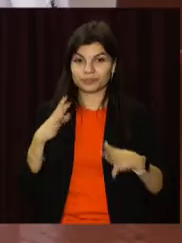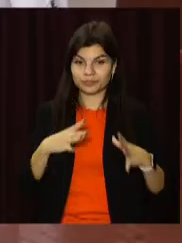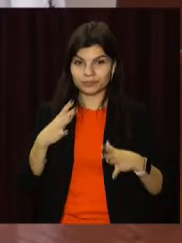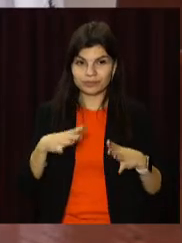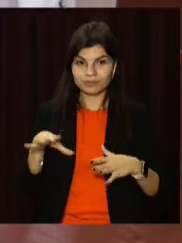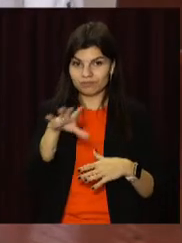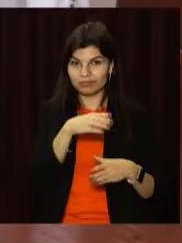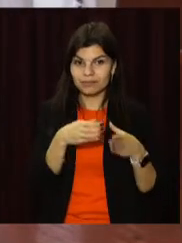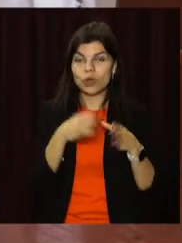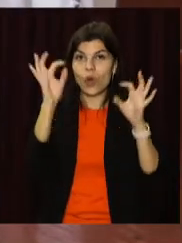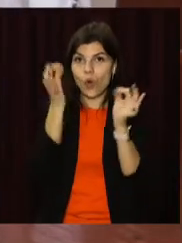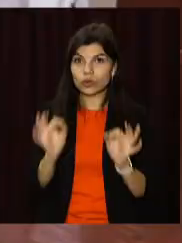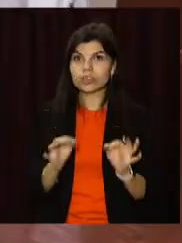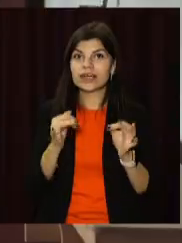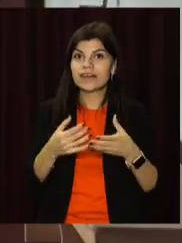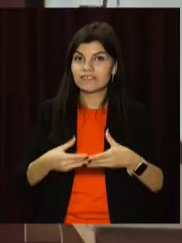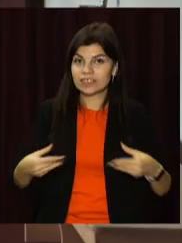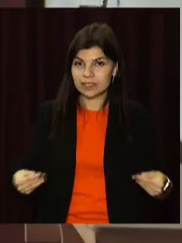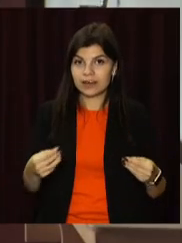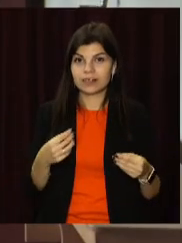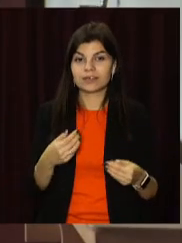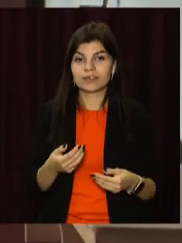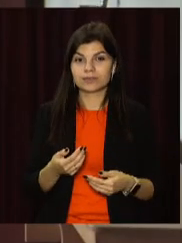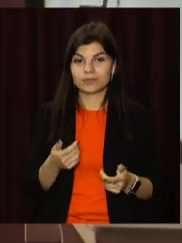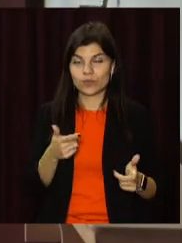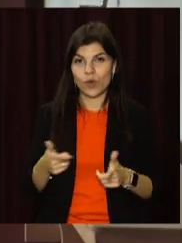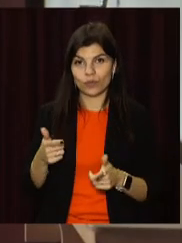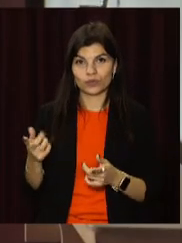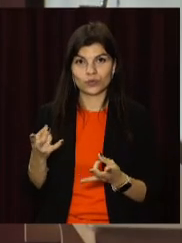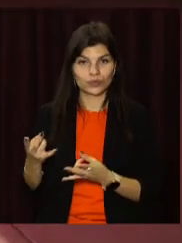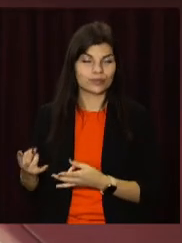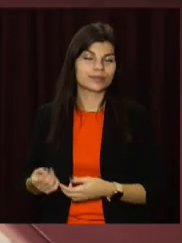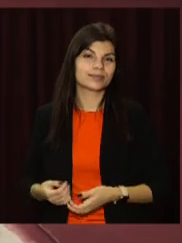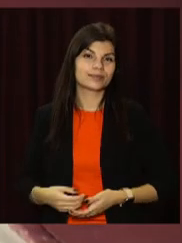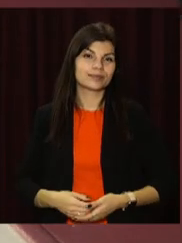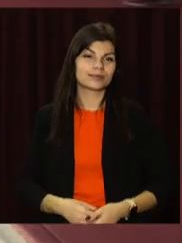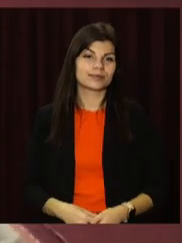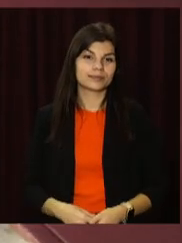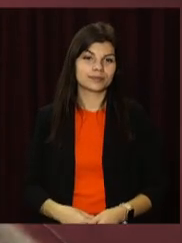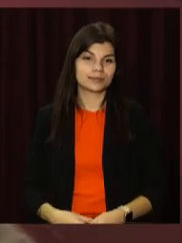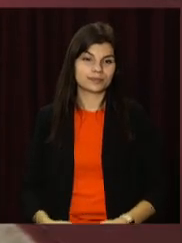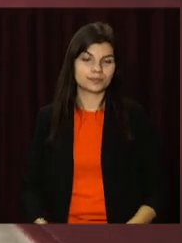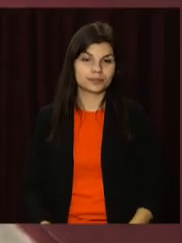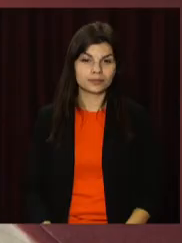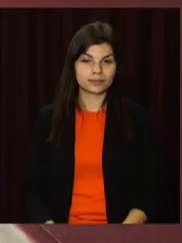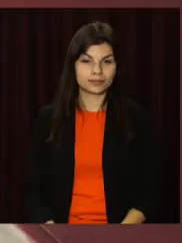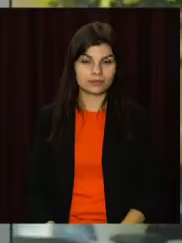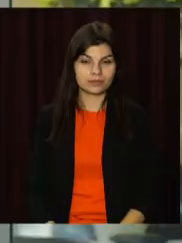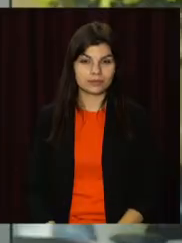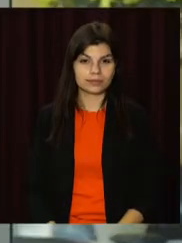процесу. Тобто восени та весною. В'ячеслав Куліш, Роман Івашинов, Василь Самовар, ОПНЮС, телеканал «Відкритий».